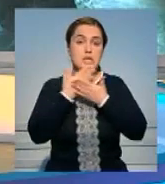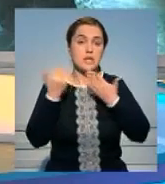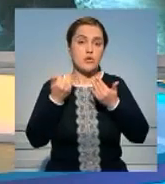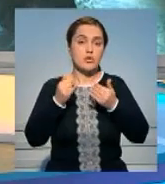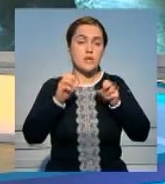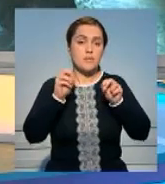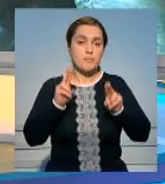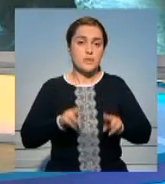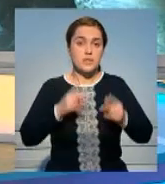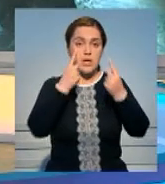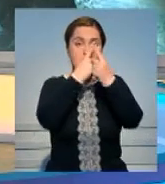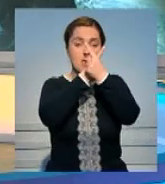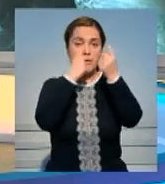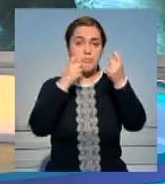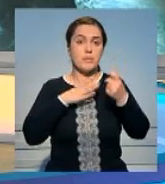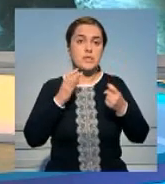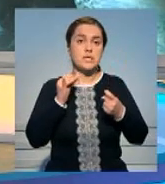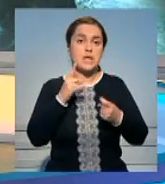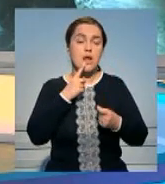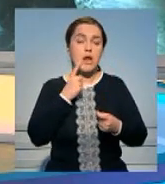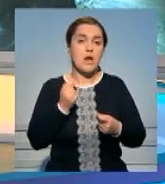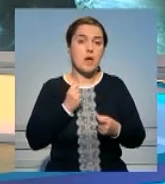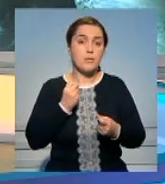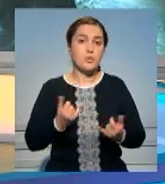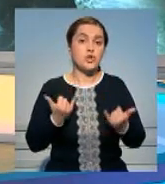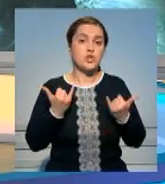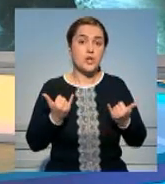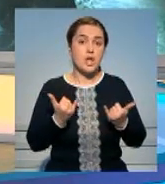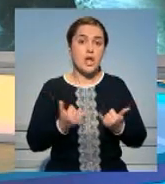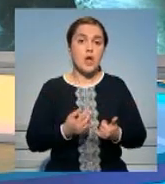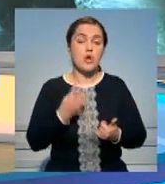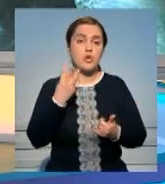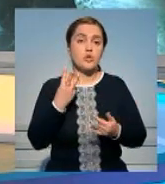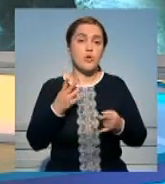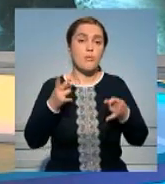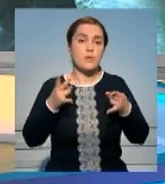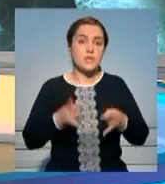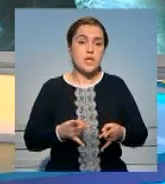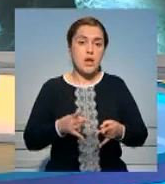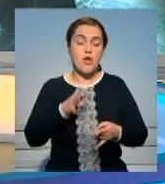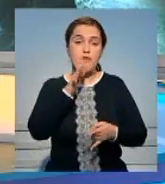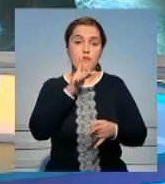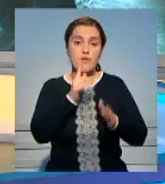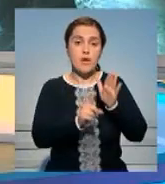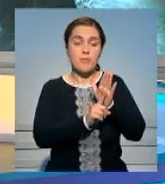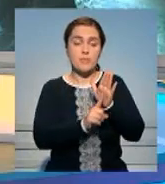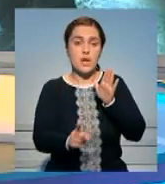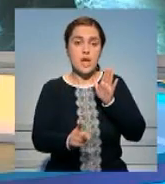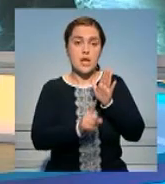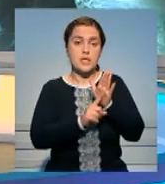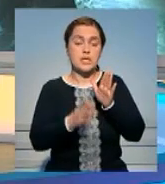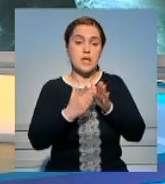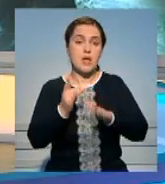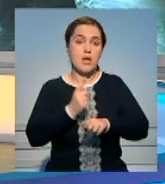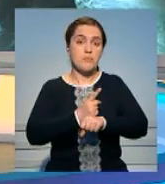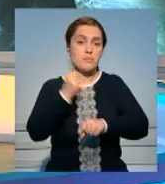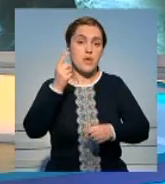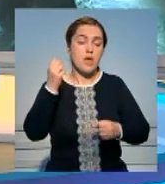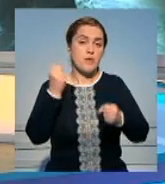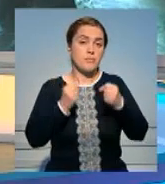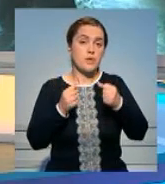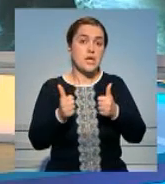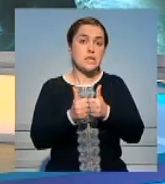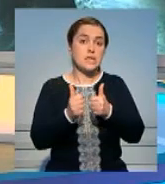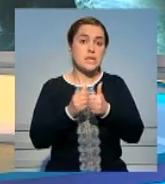заявлении командования сирийской армии. На данный момент известно о как минимум трех пострадавших. Во время ракетного удара армия